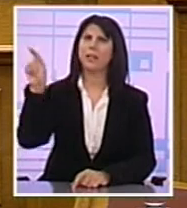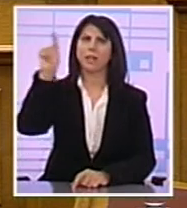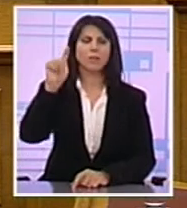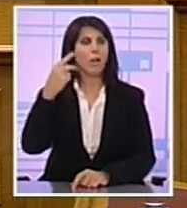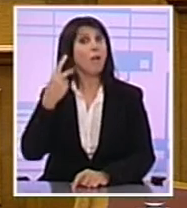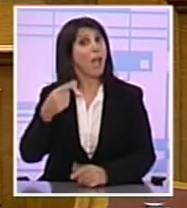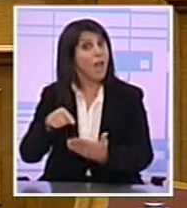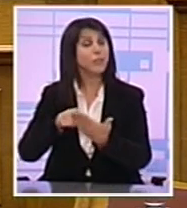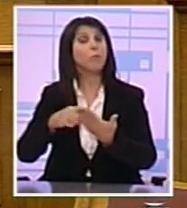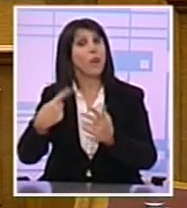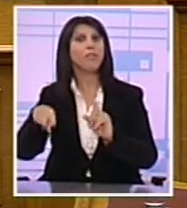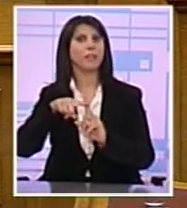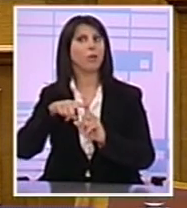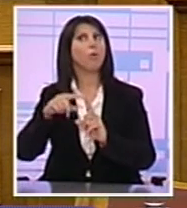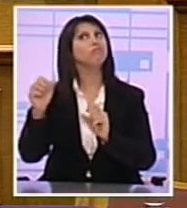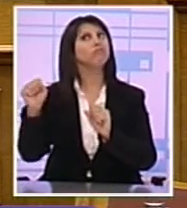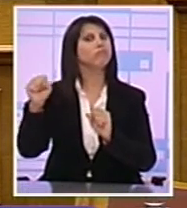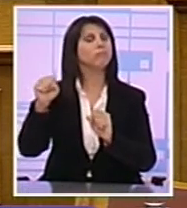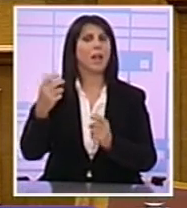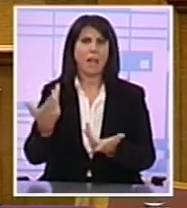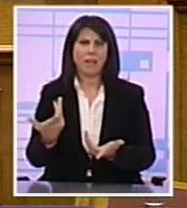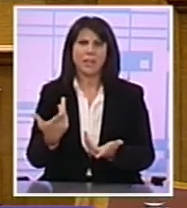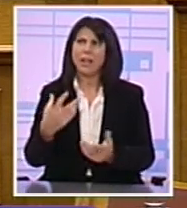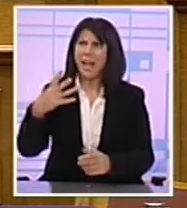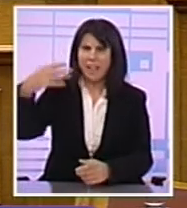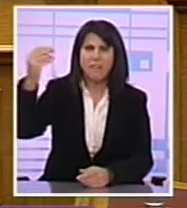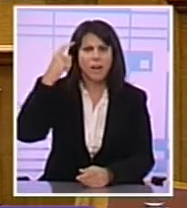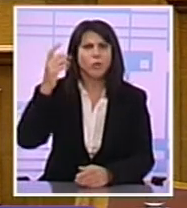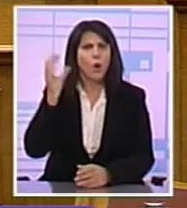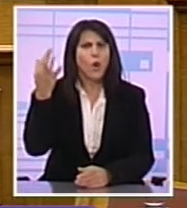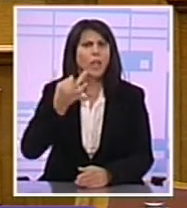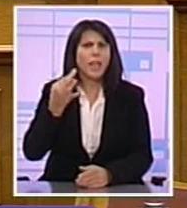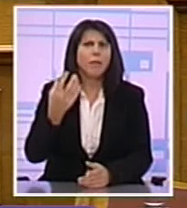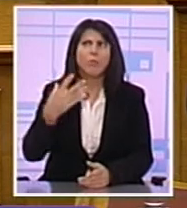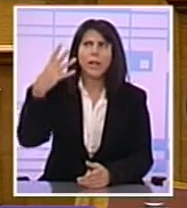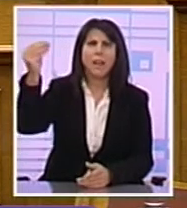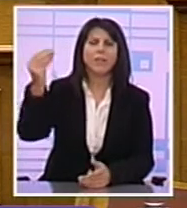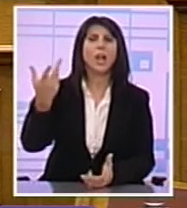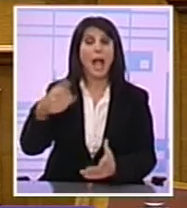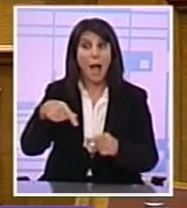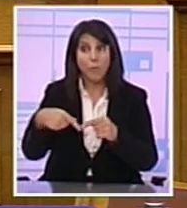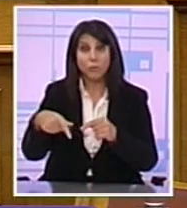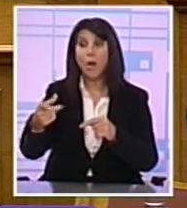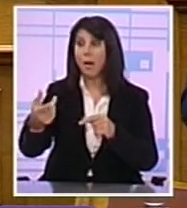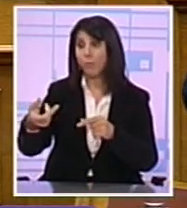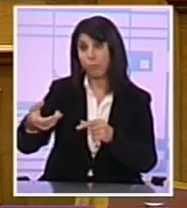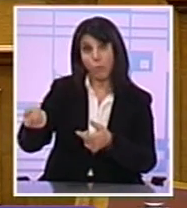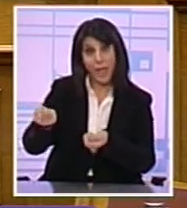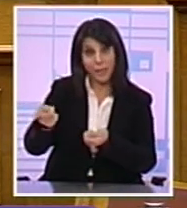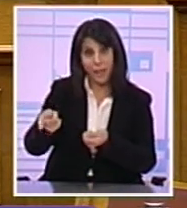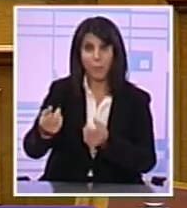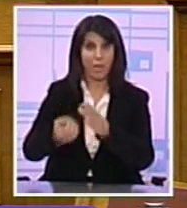Αυτό που καθένας ήταν λογικό να καταλάβει Ότι δηλαδή άνοιγε ένας δρόμος Συνεννόησης Που θα